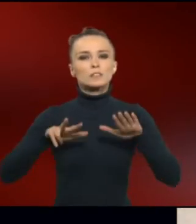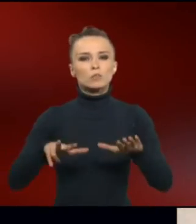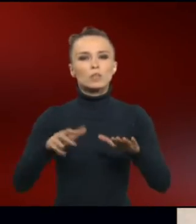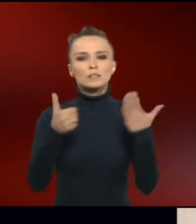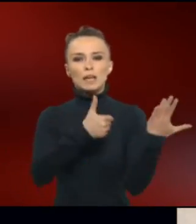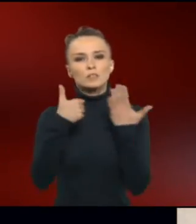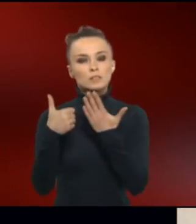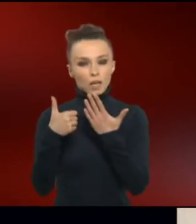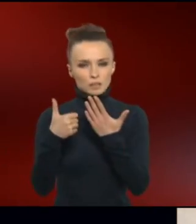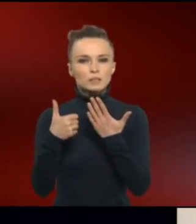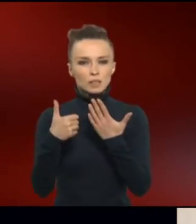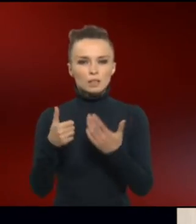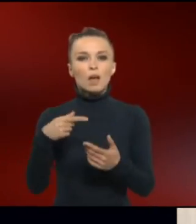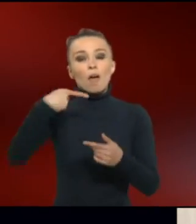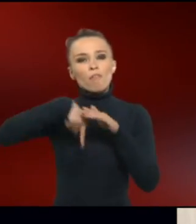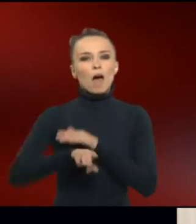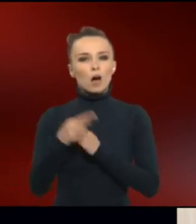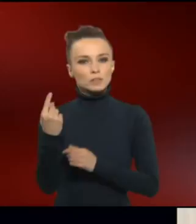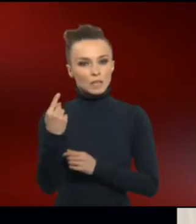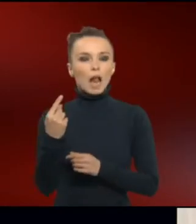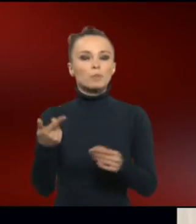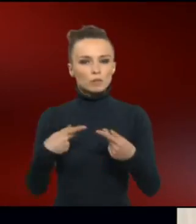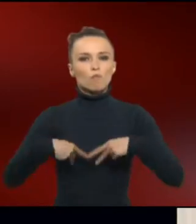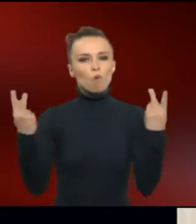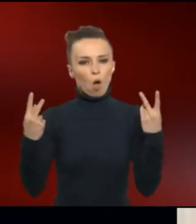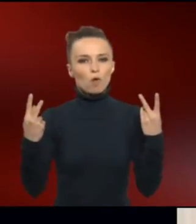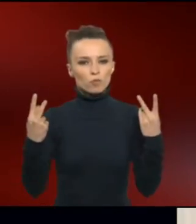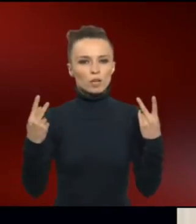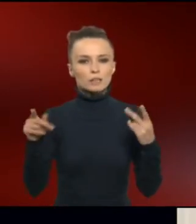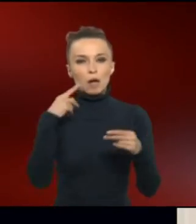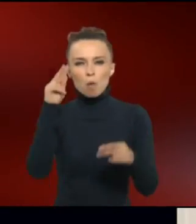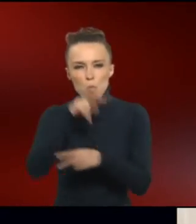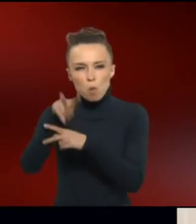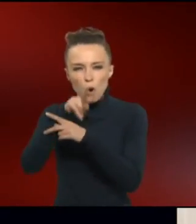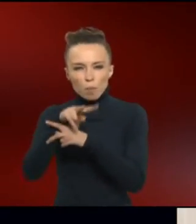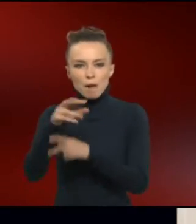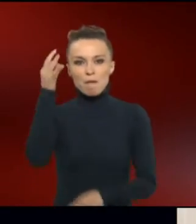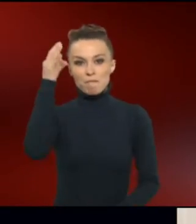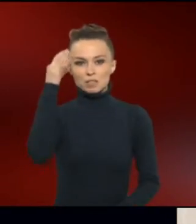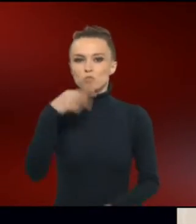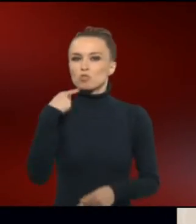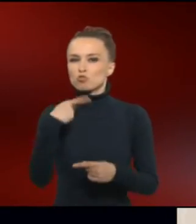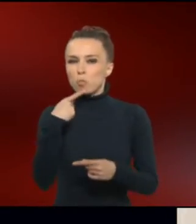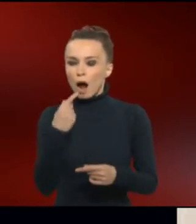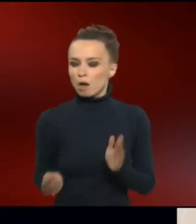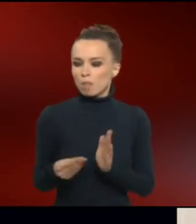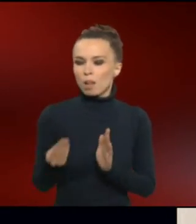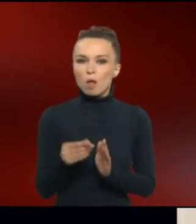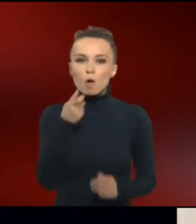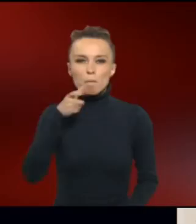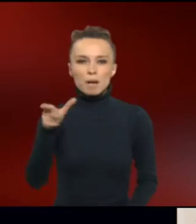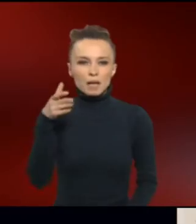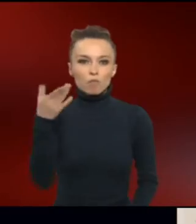1866 veröffentlicht Down seine Beobachtungen. Er benutzt dazu die wissenschaftliche Sprache und Begriffe seiner Zeit.